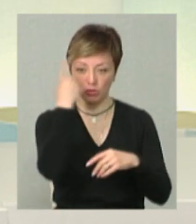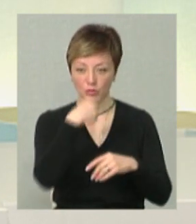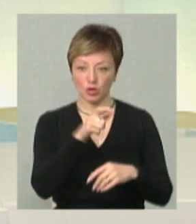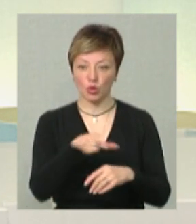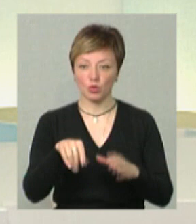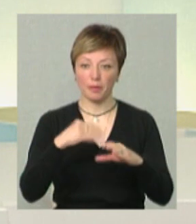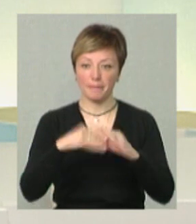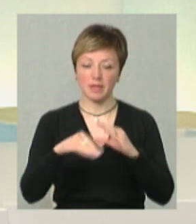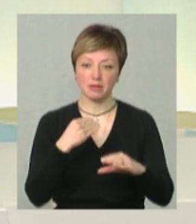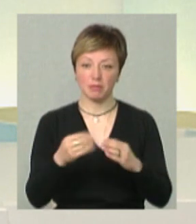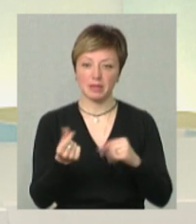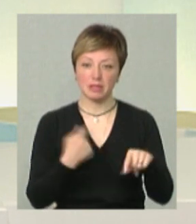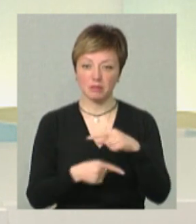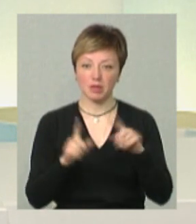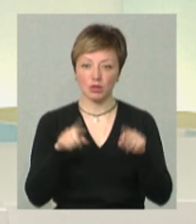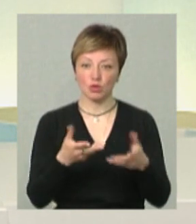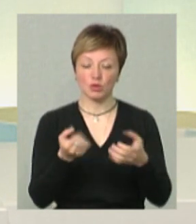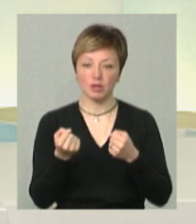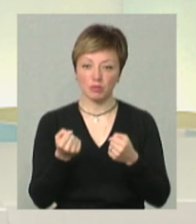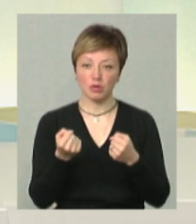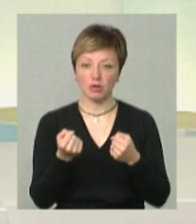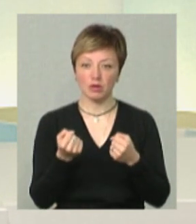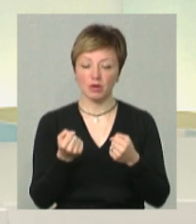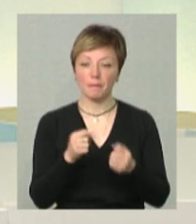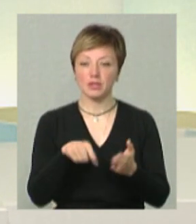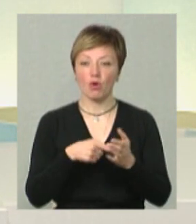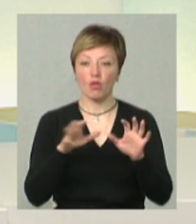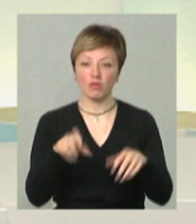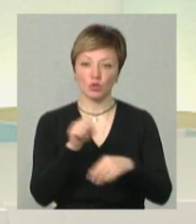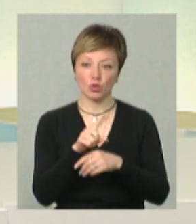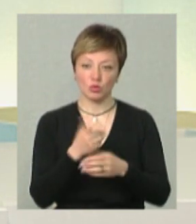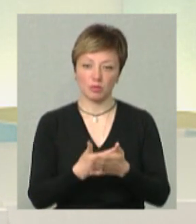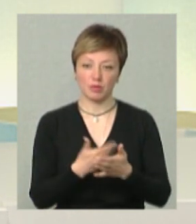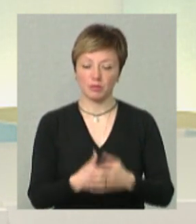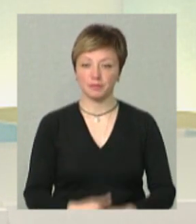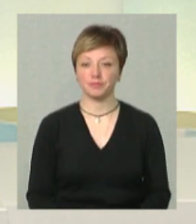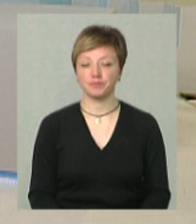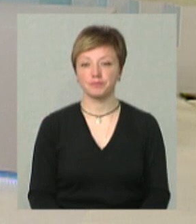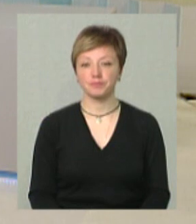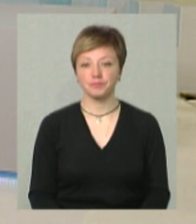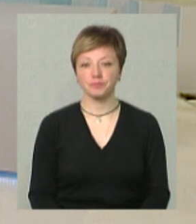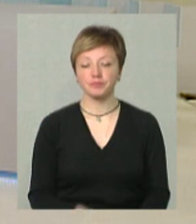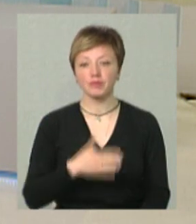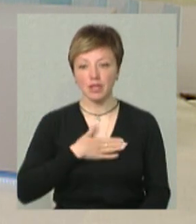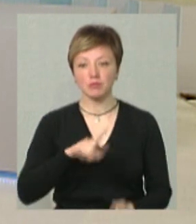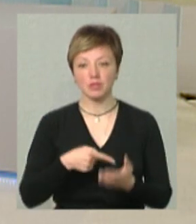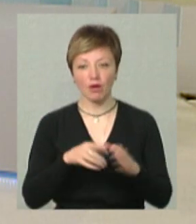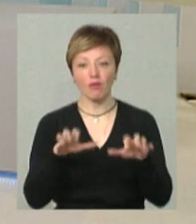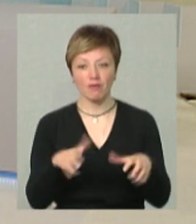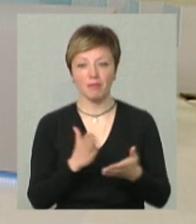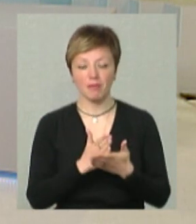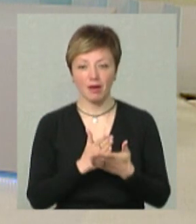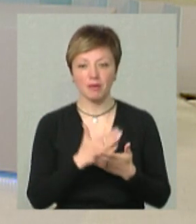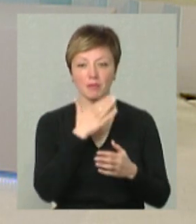пишуть бізнесмени, і теж ми отримаємо від міського голови доручення напряму. Наш міський голова має